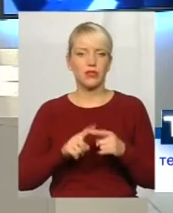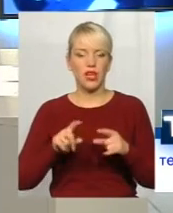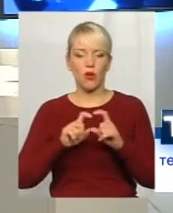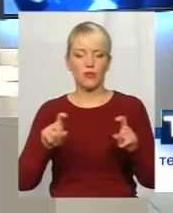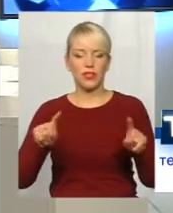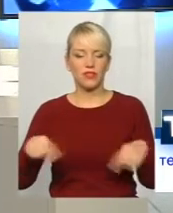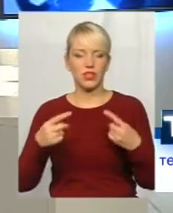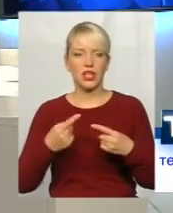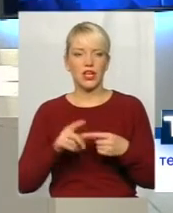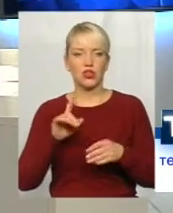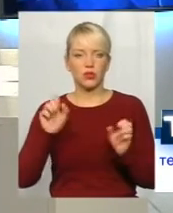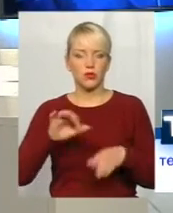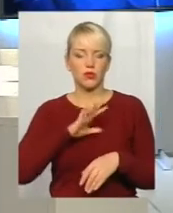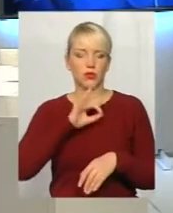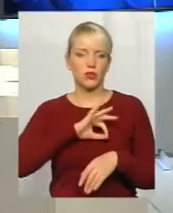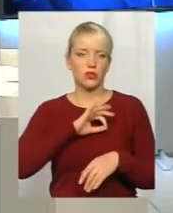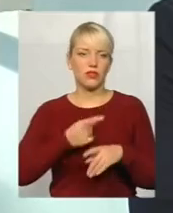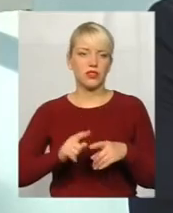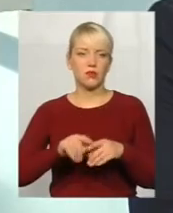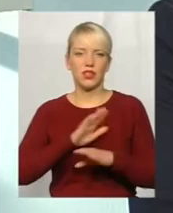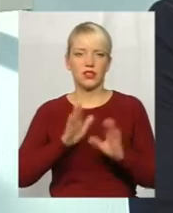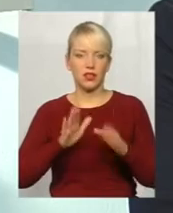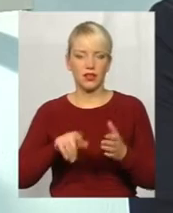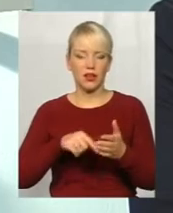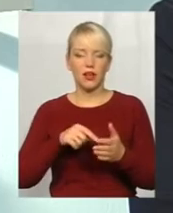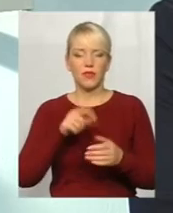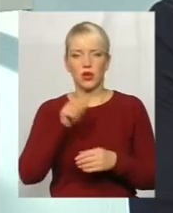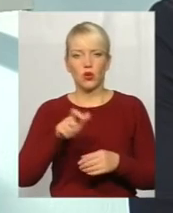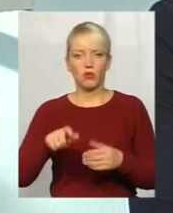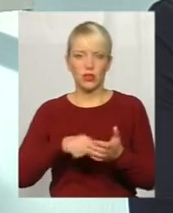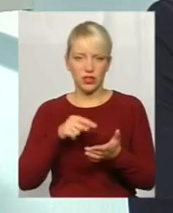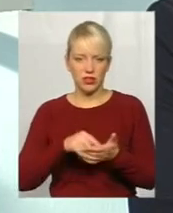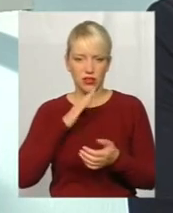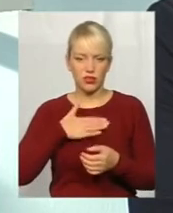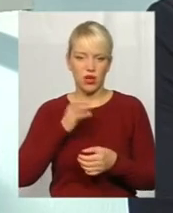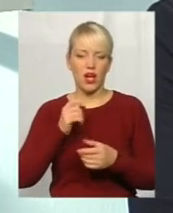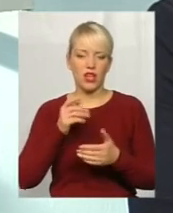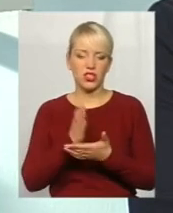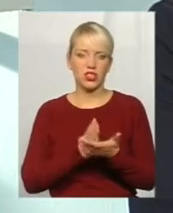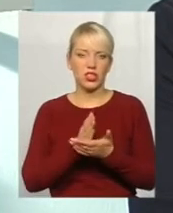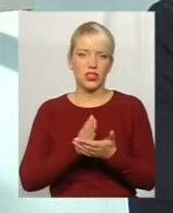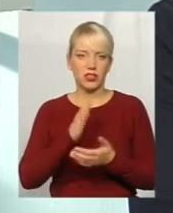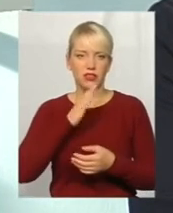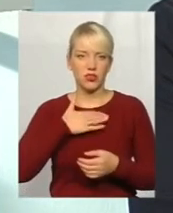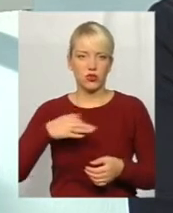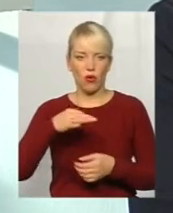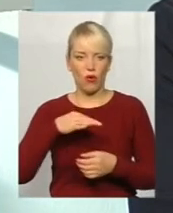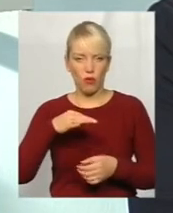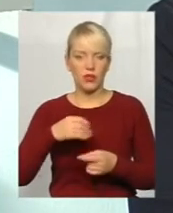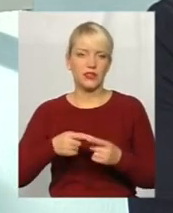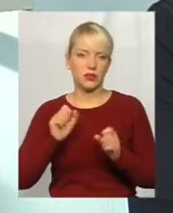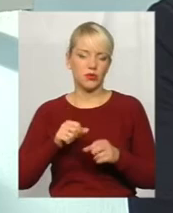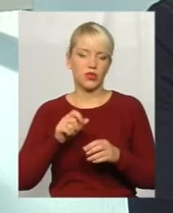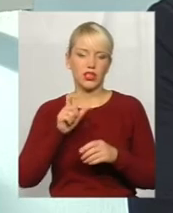використовувати регіонально, щоб не тільки жителі міста, жителі області могли отримати послуги, так як є цільове призначення